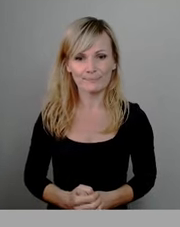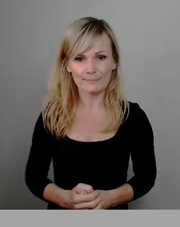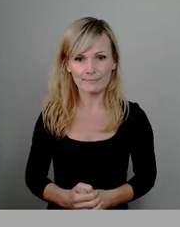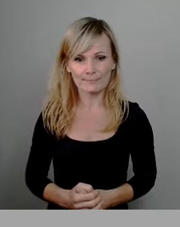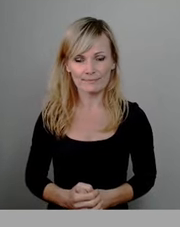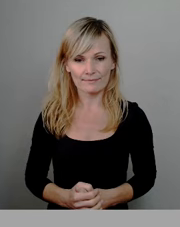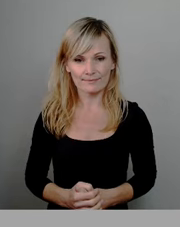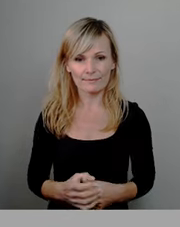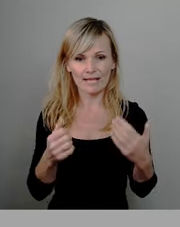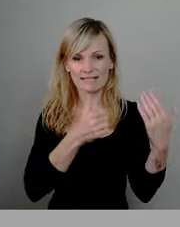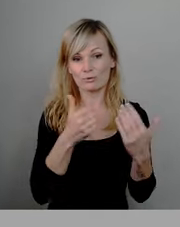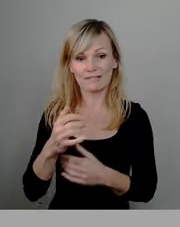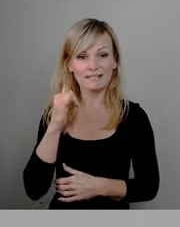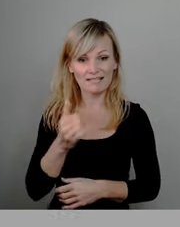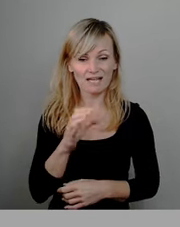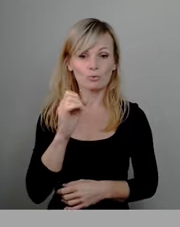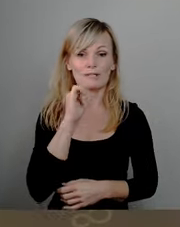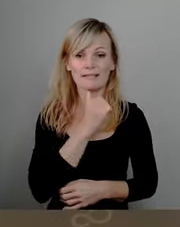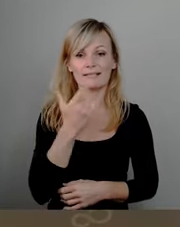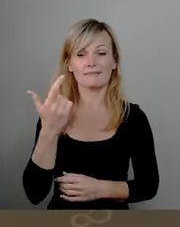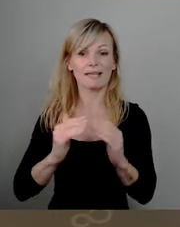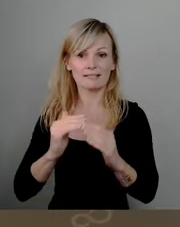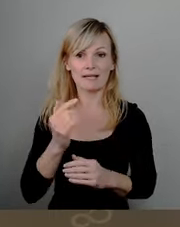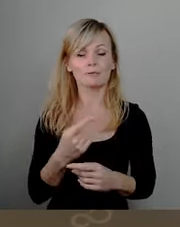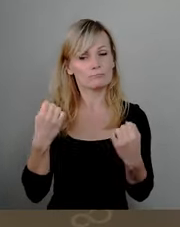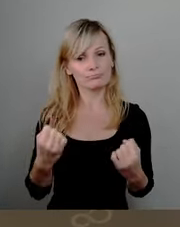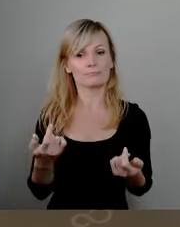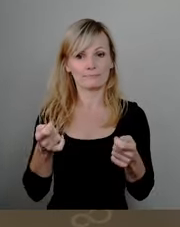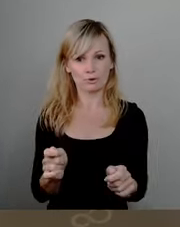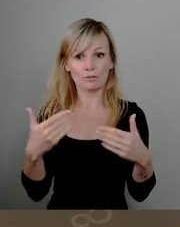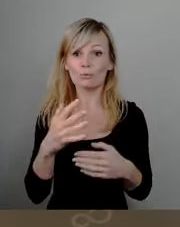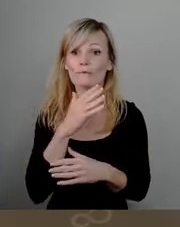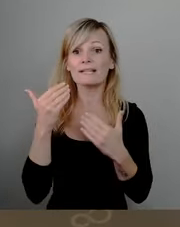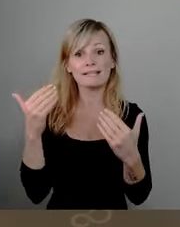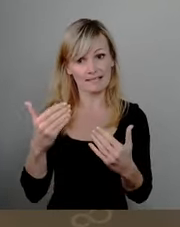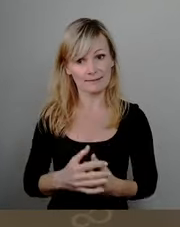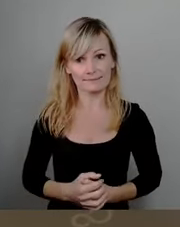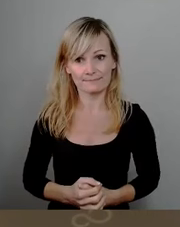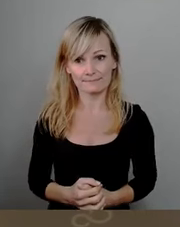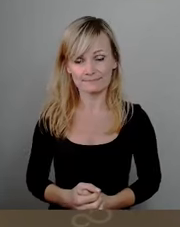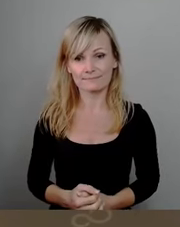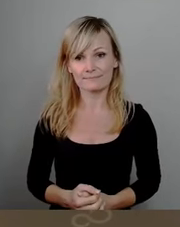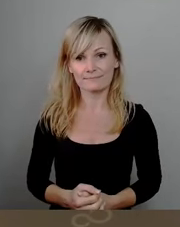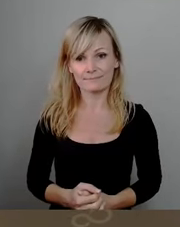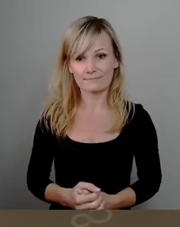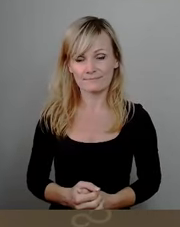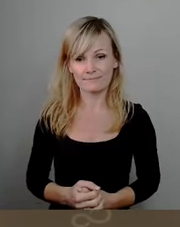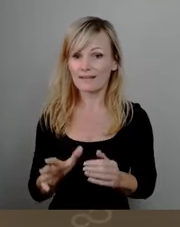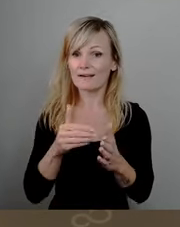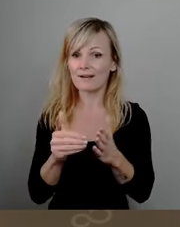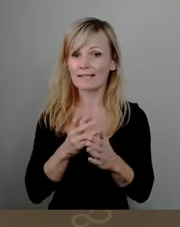Bei 66 Ja, 0, 9, 2 Enthaltungen ebenfalls mehrheitlich so beschlossen. Vielen Dank. Wir gehen weiter in der